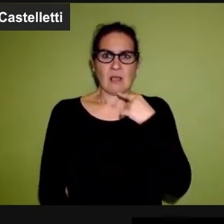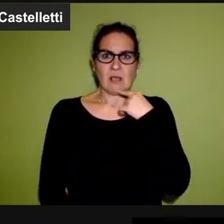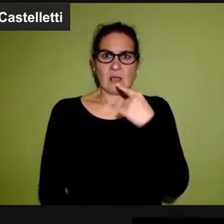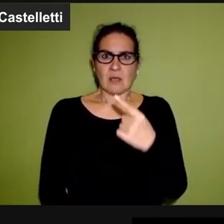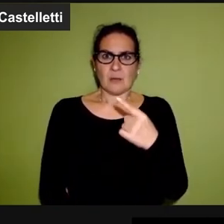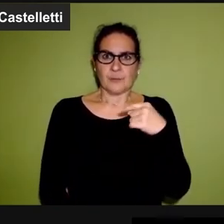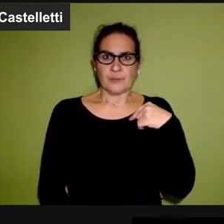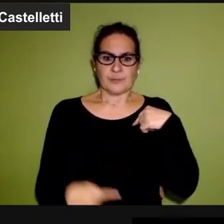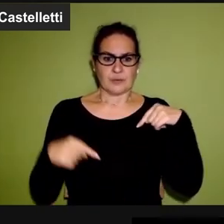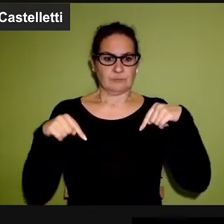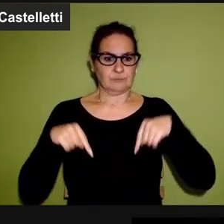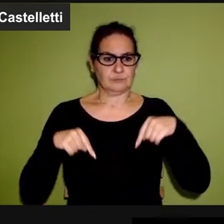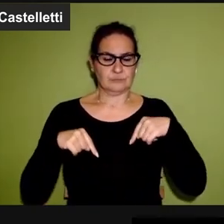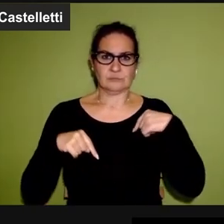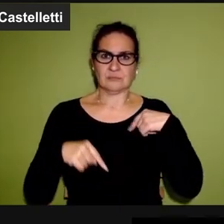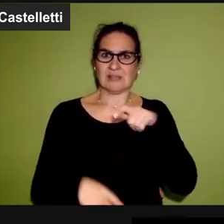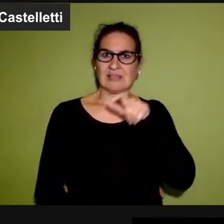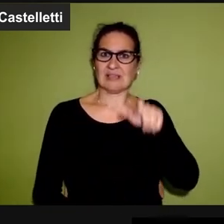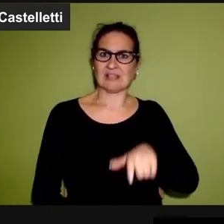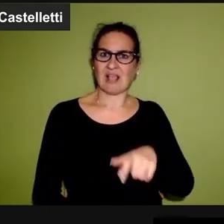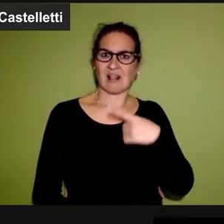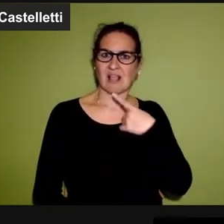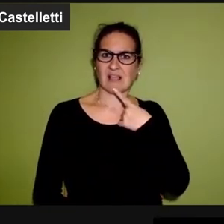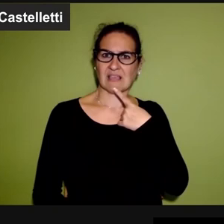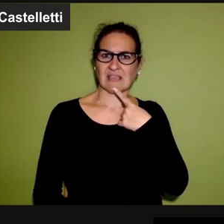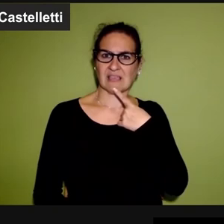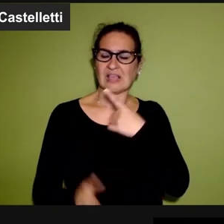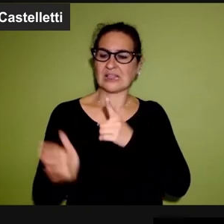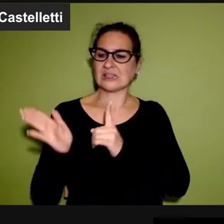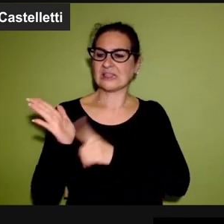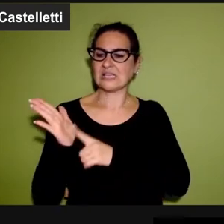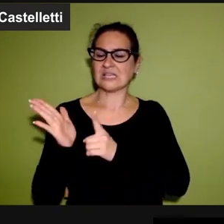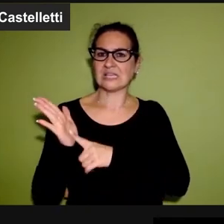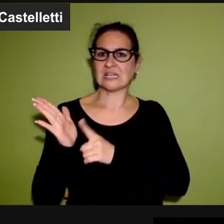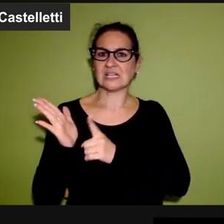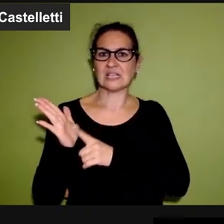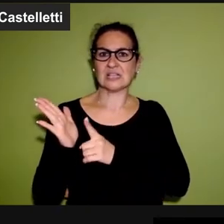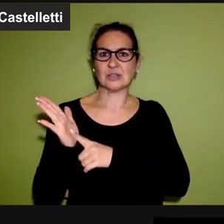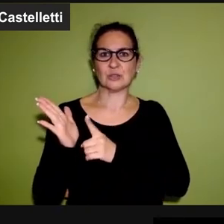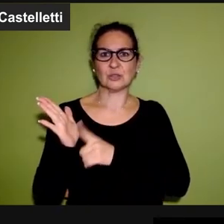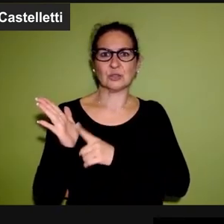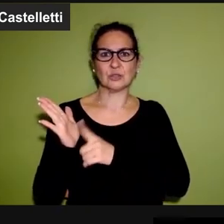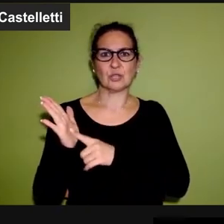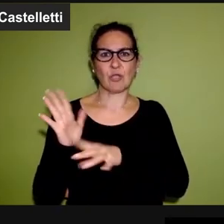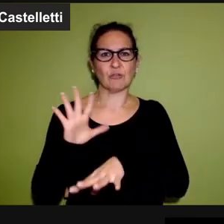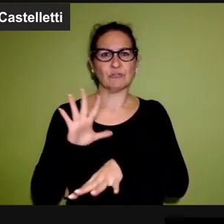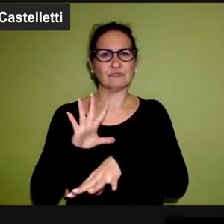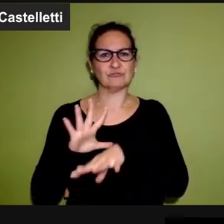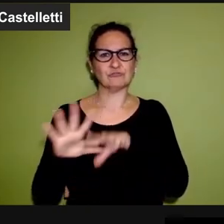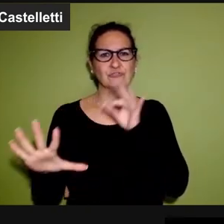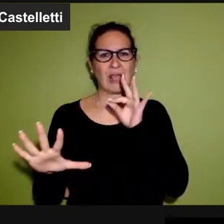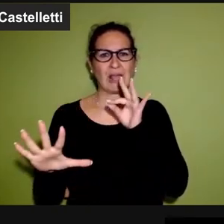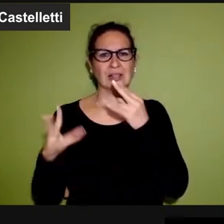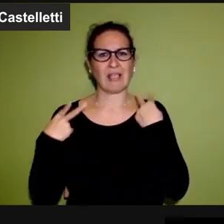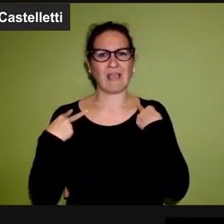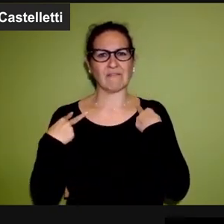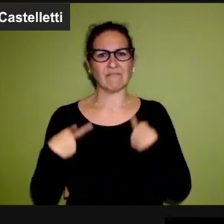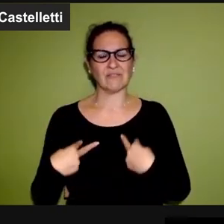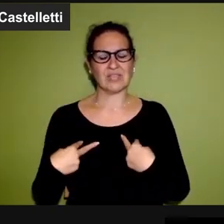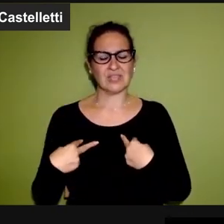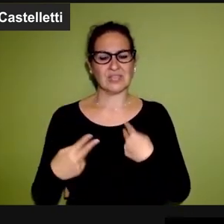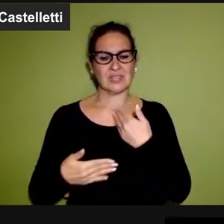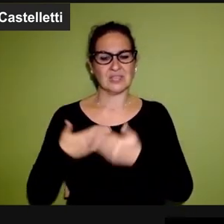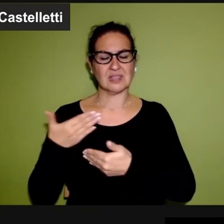sottolineato chi sono oggi, soprattutto in Italia, i nemici del diritto di ciascuno alla